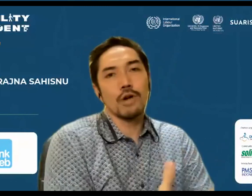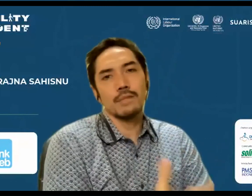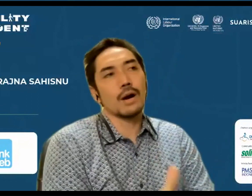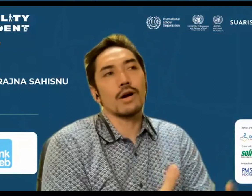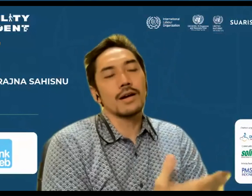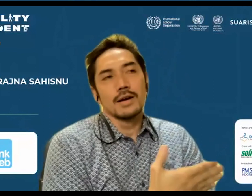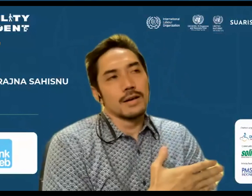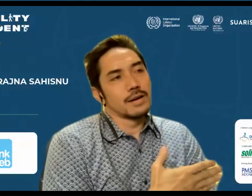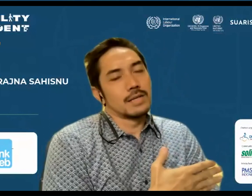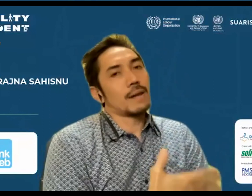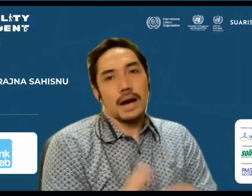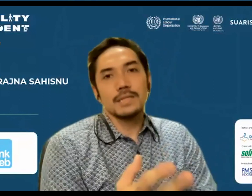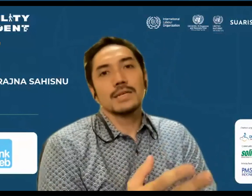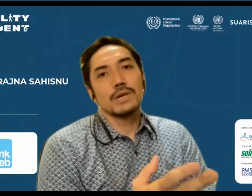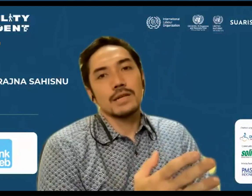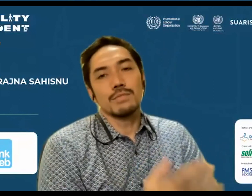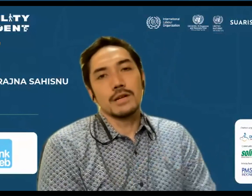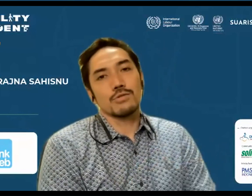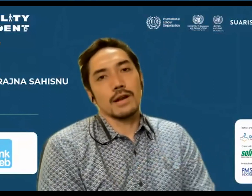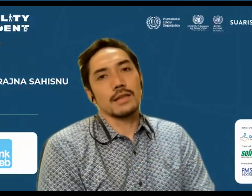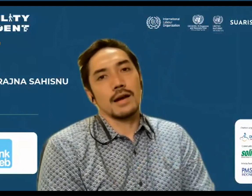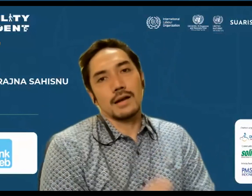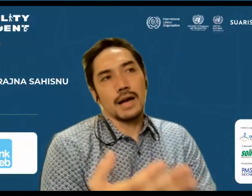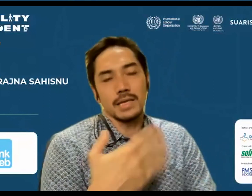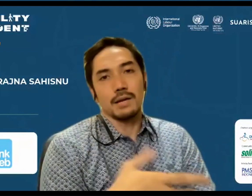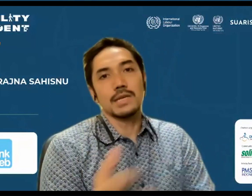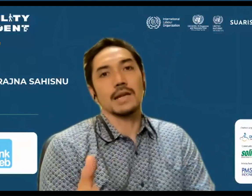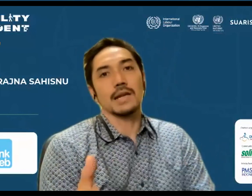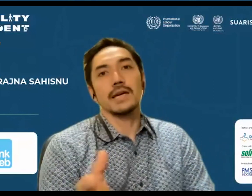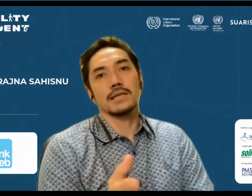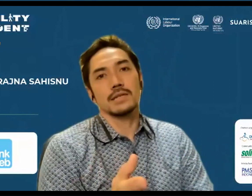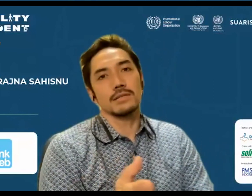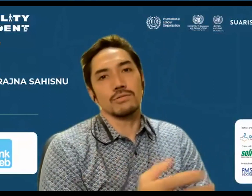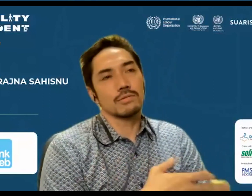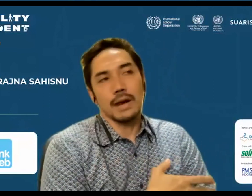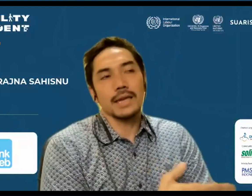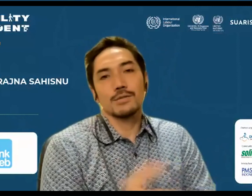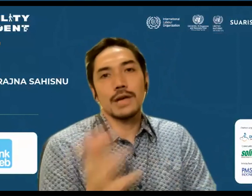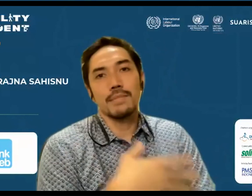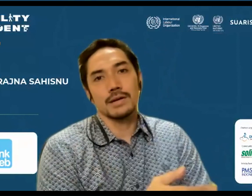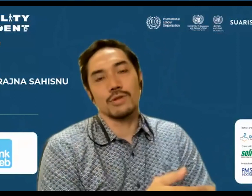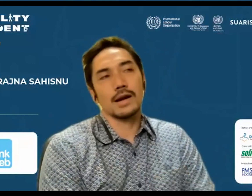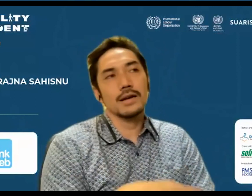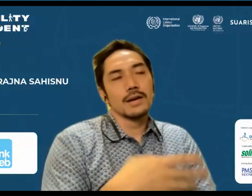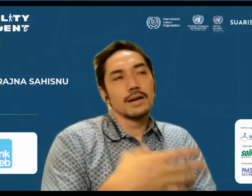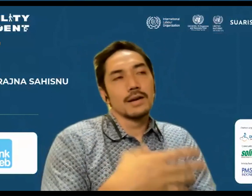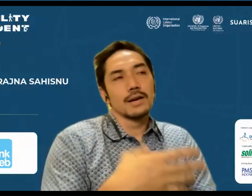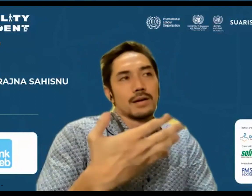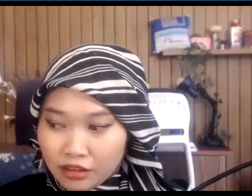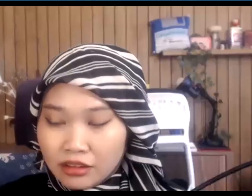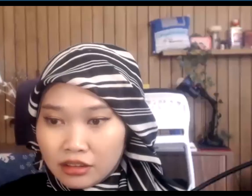menemukan bahwa sama aja sebenarnya tuna netra hanya gak bisa lihat aja gitu lainnya tuh sama gitu karena